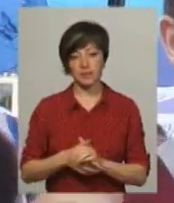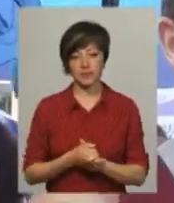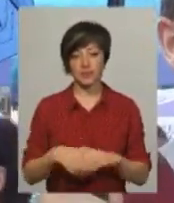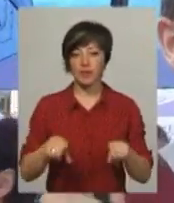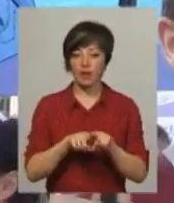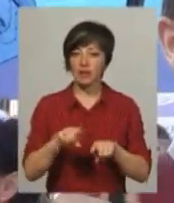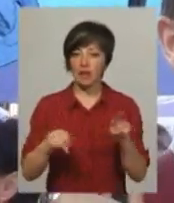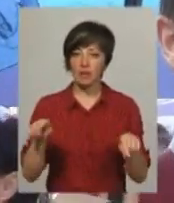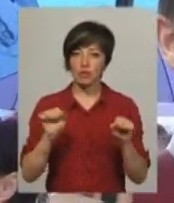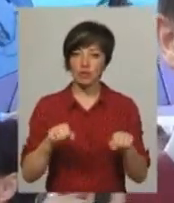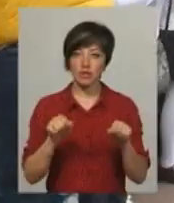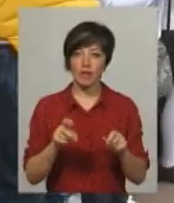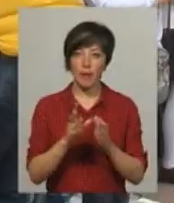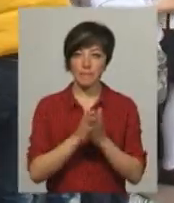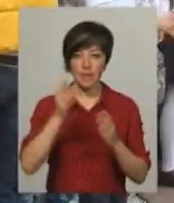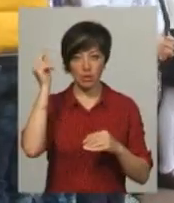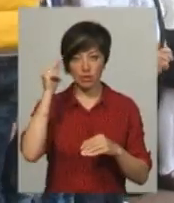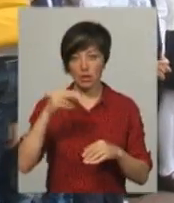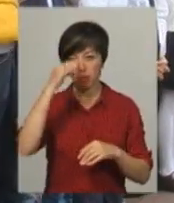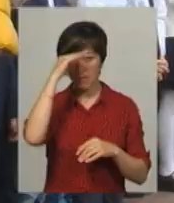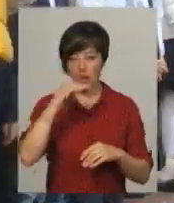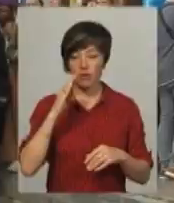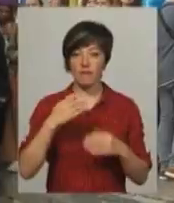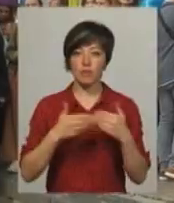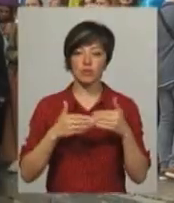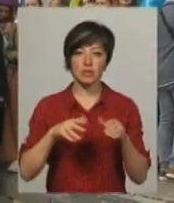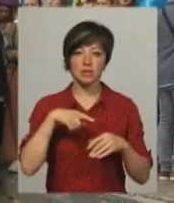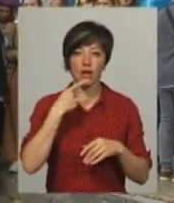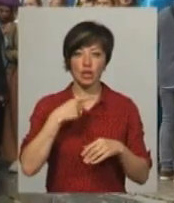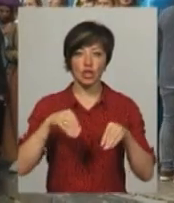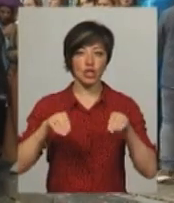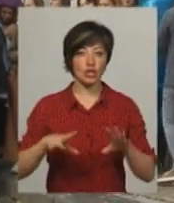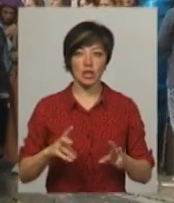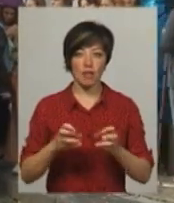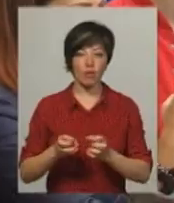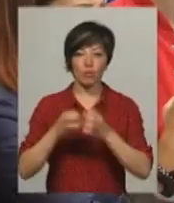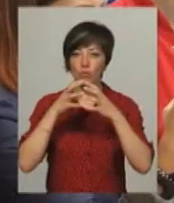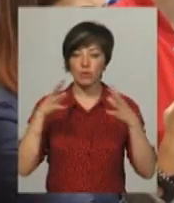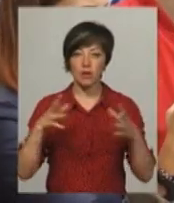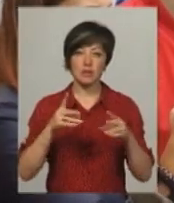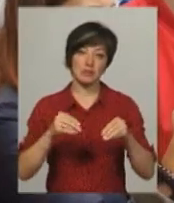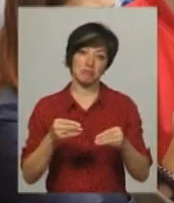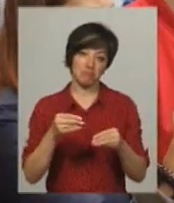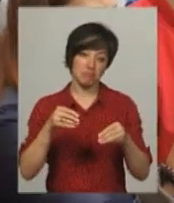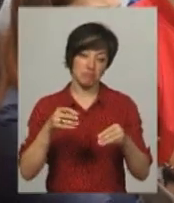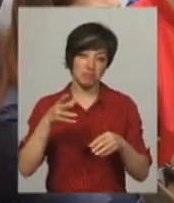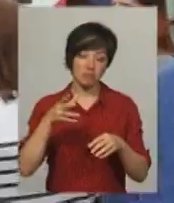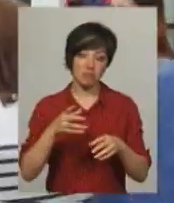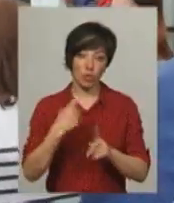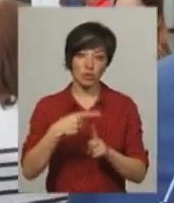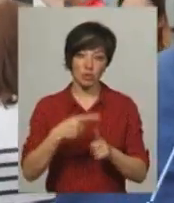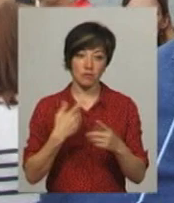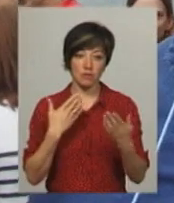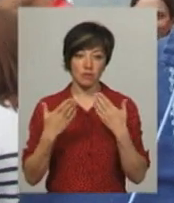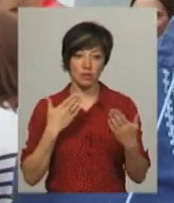Також те, які, можливо, підуть на підручники. Батько випускниці Костянтин каже, рішення не запускати повітряні кульки сприйняв позитивно. Діти